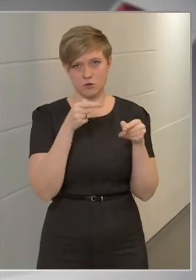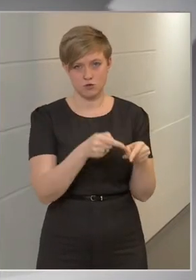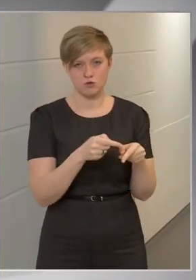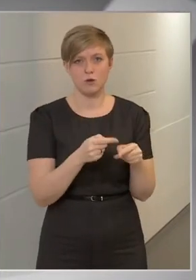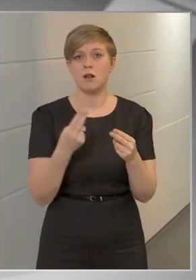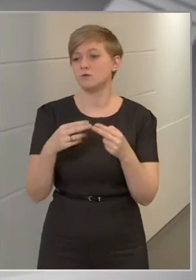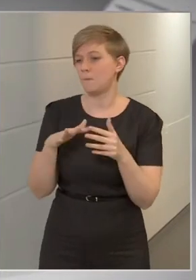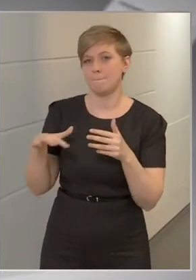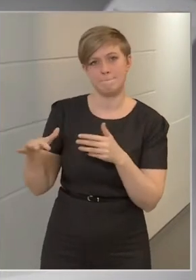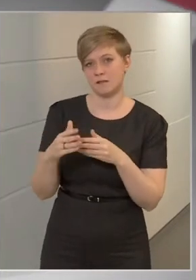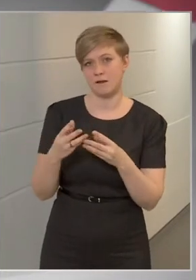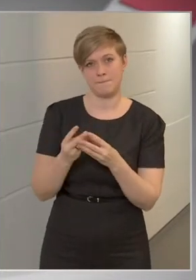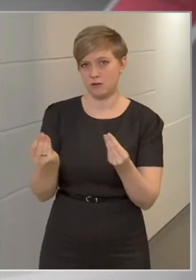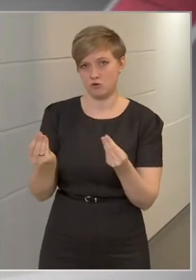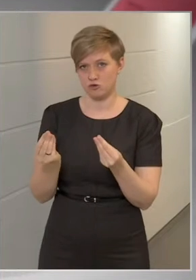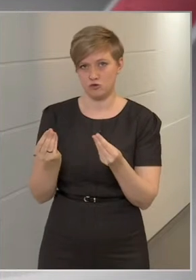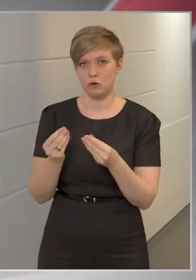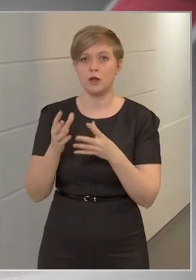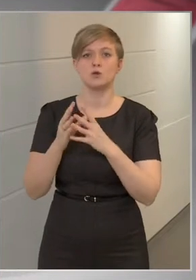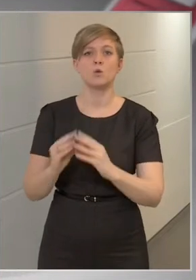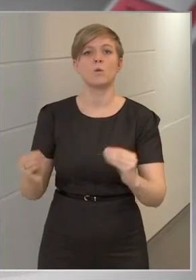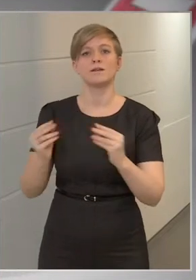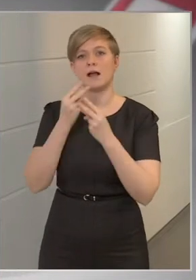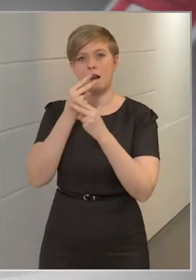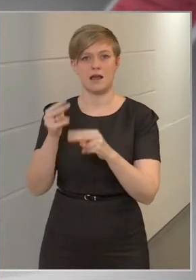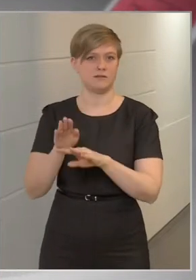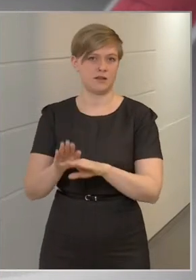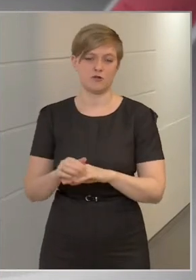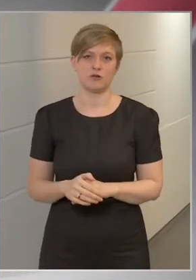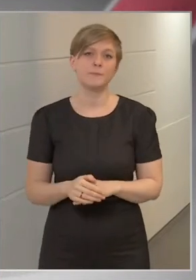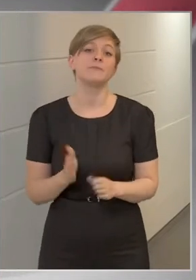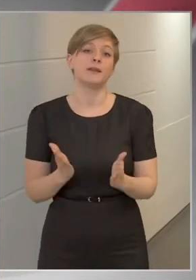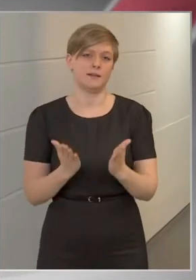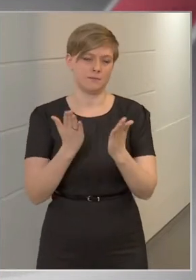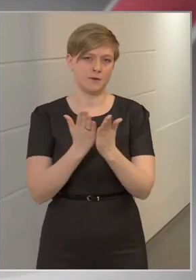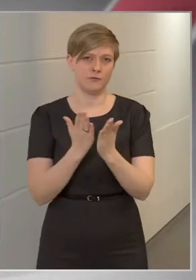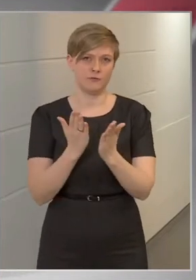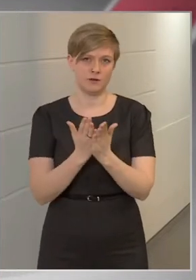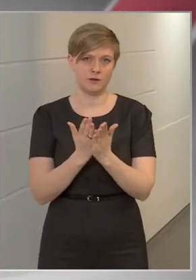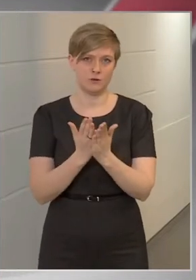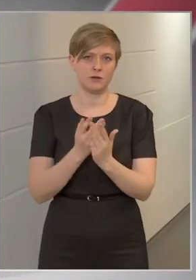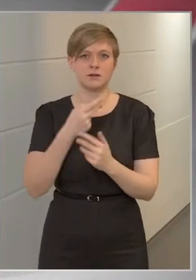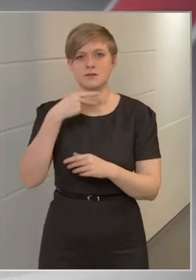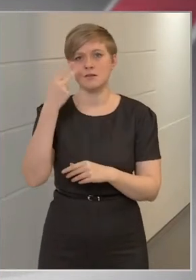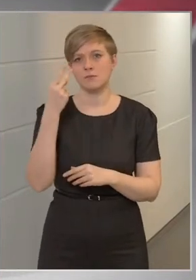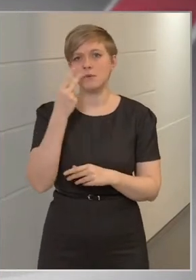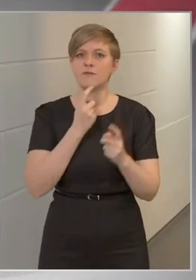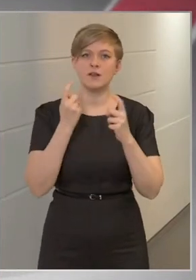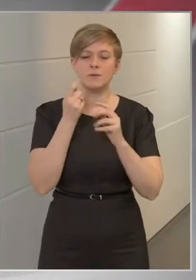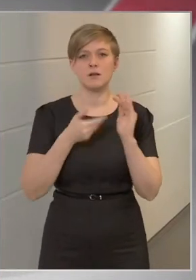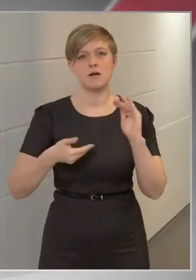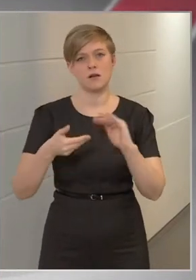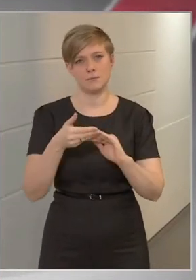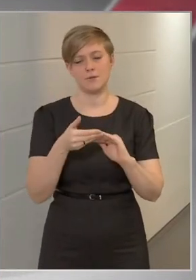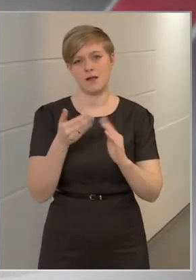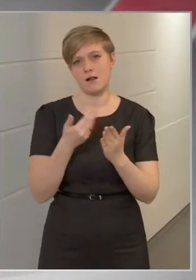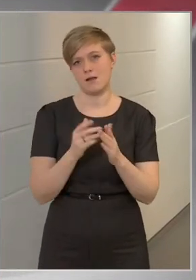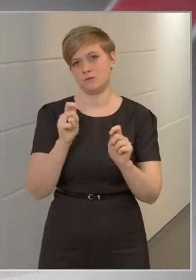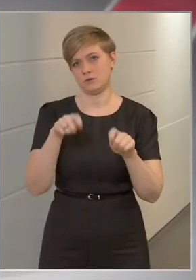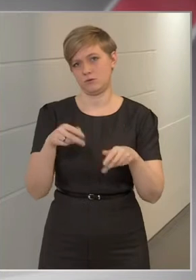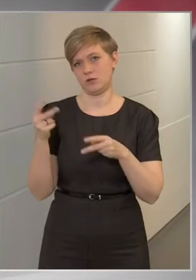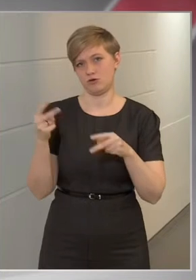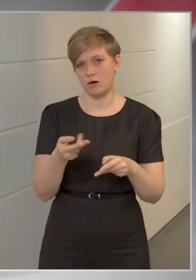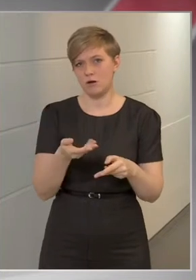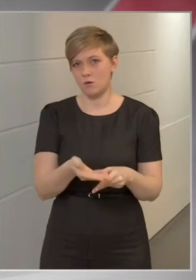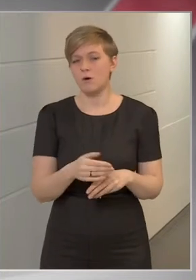a többi pedig nem minősül gyógyellátásnak, és ennek megfelelően szakmai vélemény alapján született döntés arról,